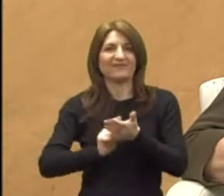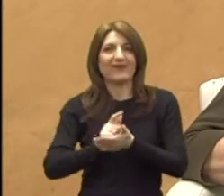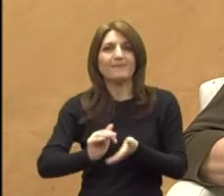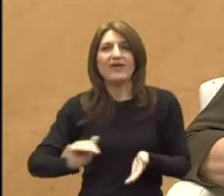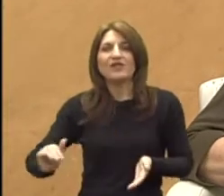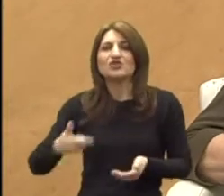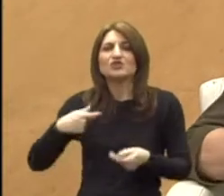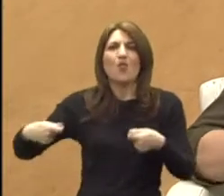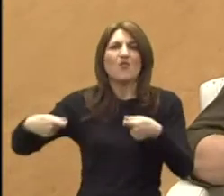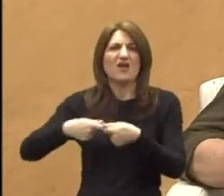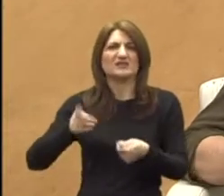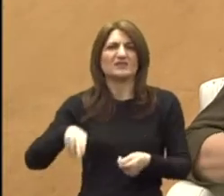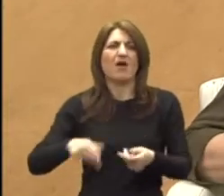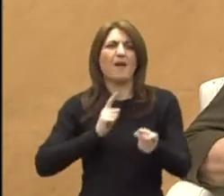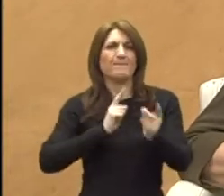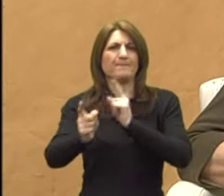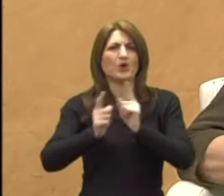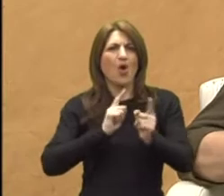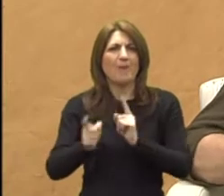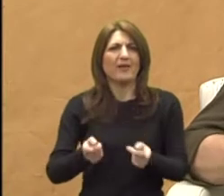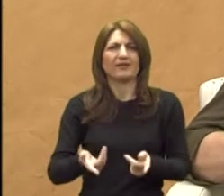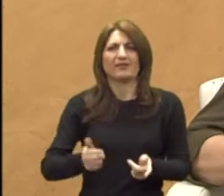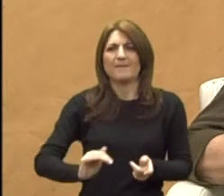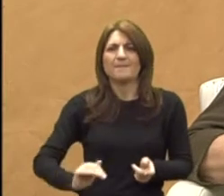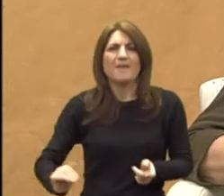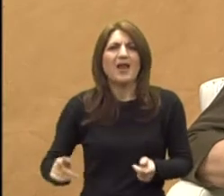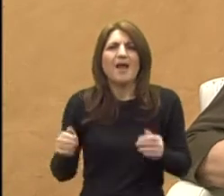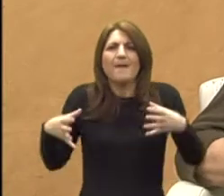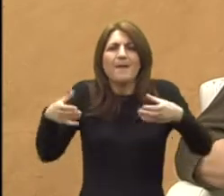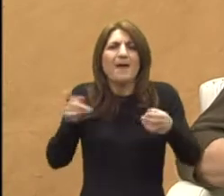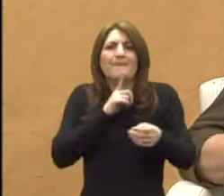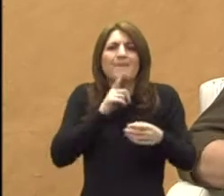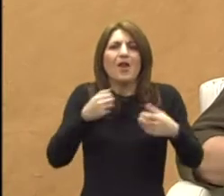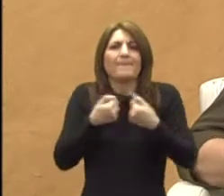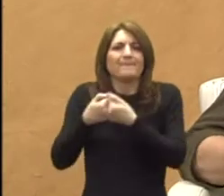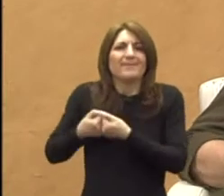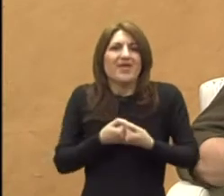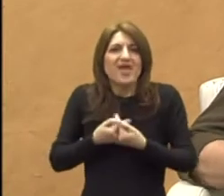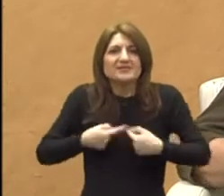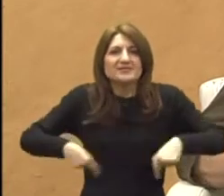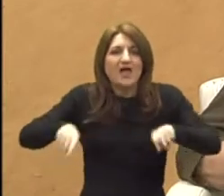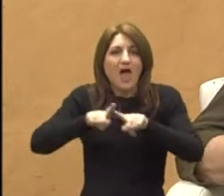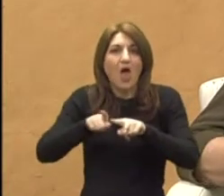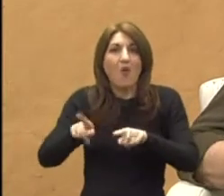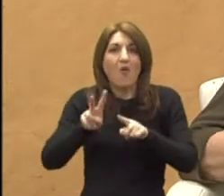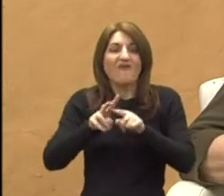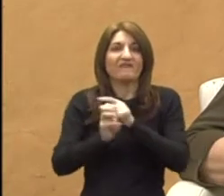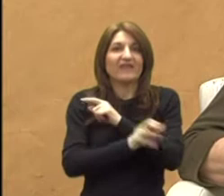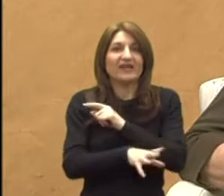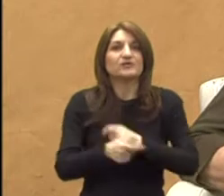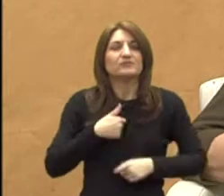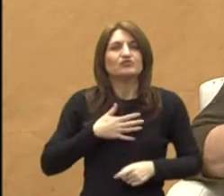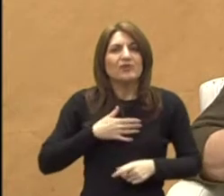vezana uz promet, relativno mali prostor za igru. Pa mi to u vrtićima nastojimo njima